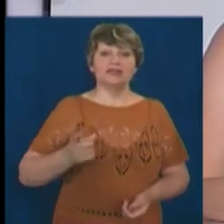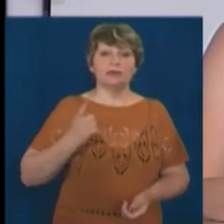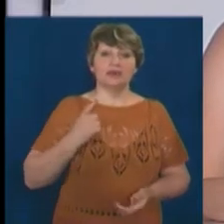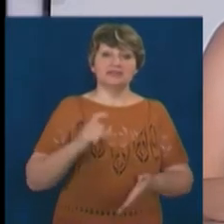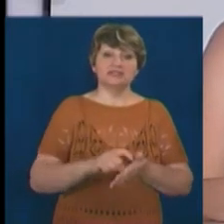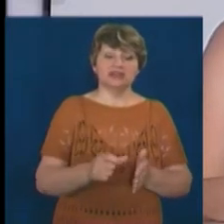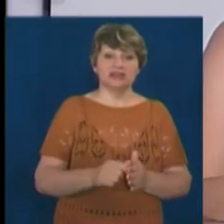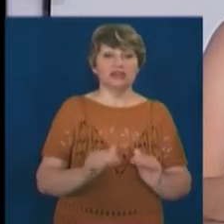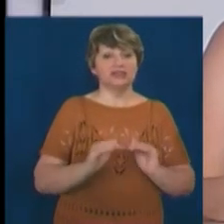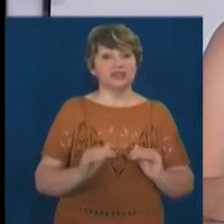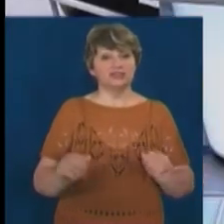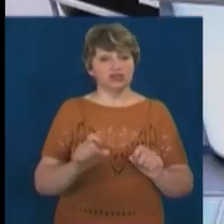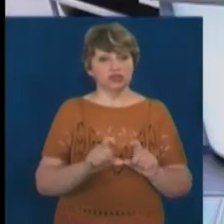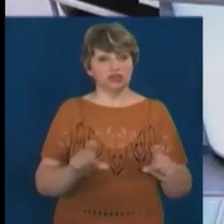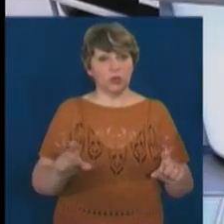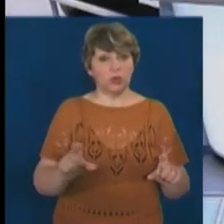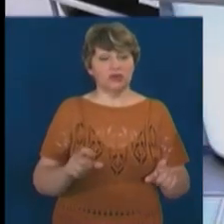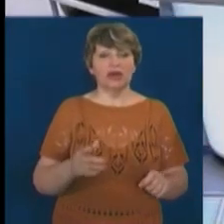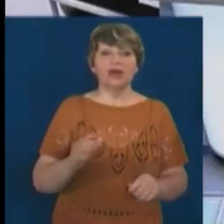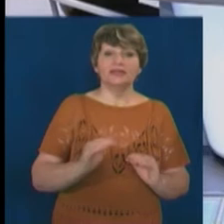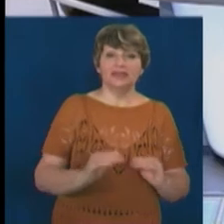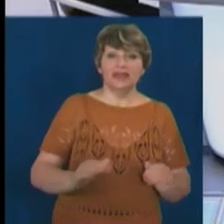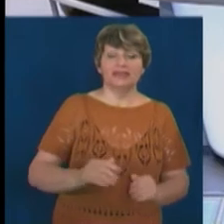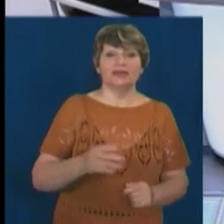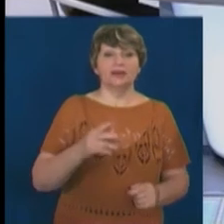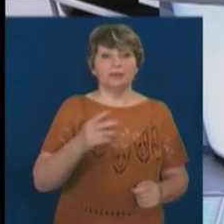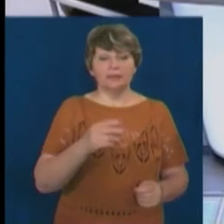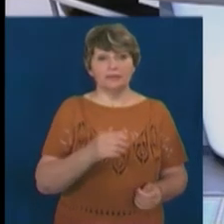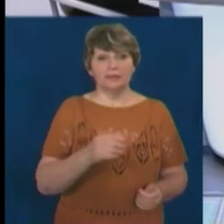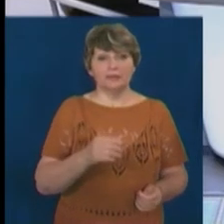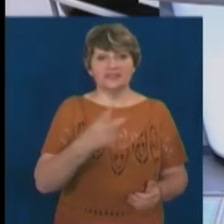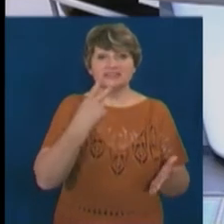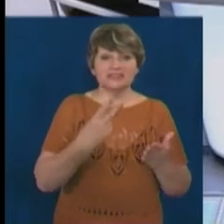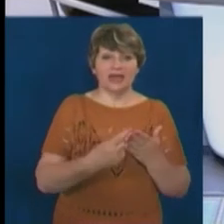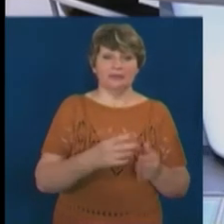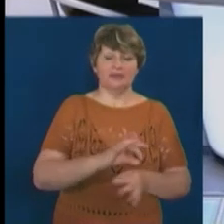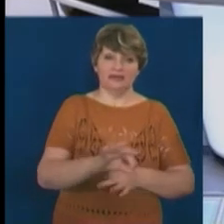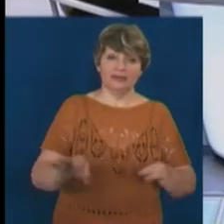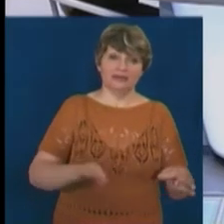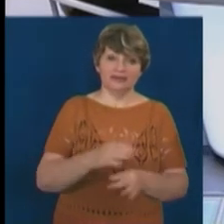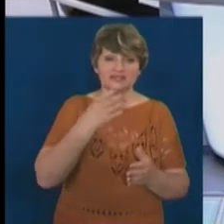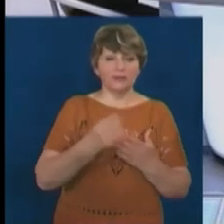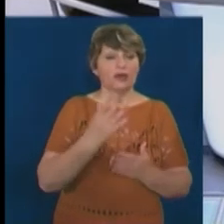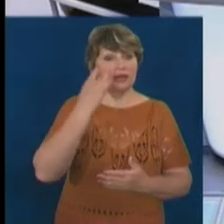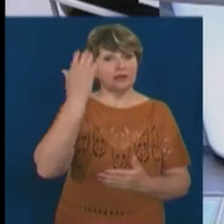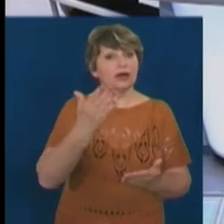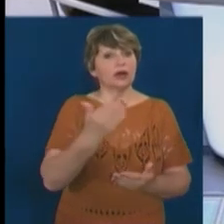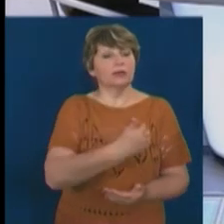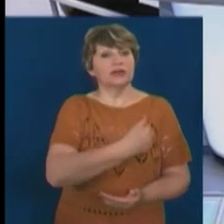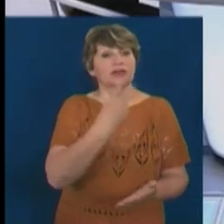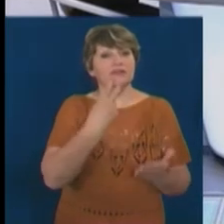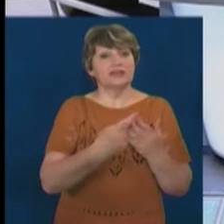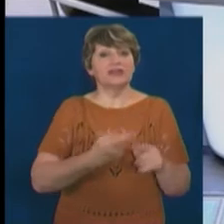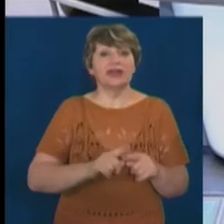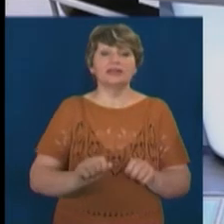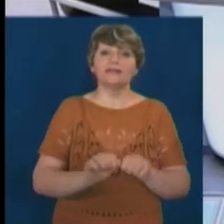архітектурна школа, коли діти молодшого шкільного віку проєктували свої ідеї, яким вони хочуть бачити цей фонтан.